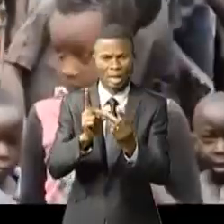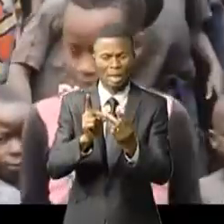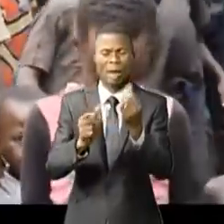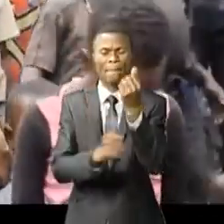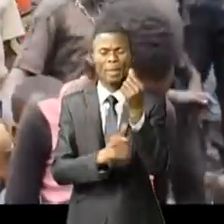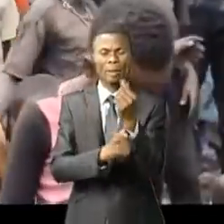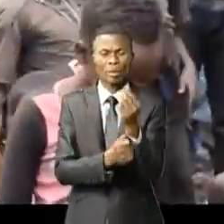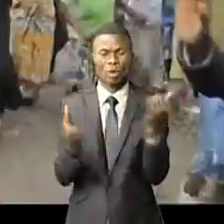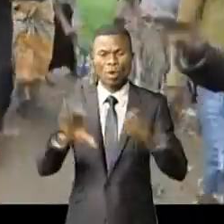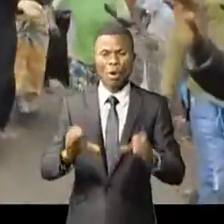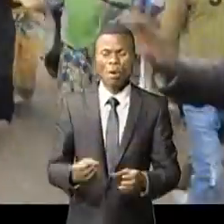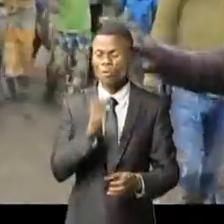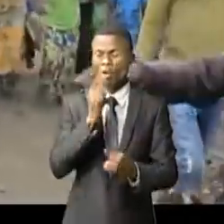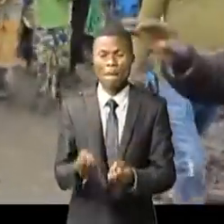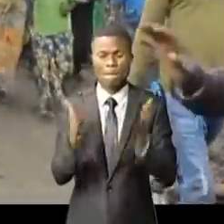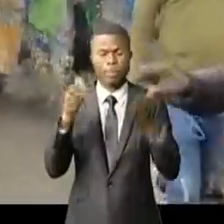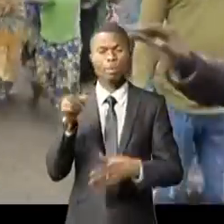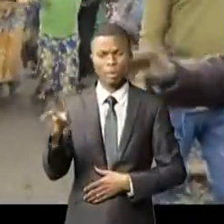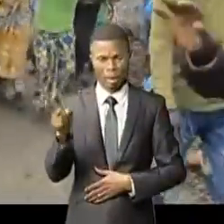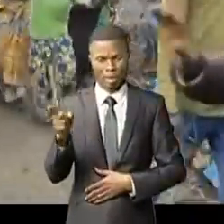sinistrés victimes du volcan Nirangongo.